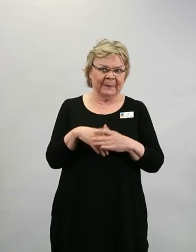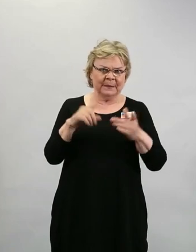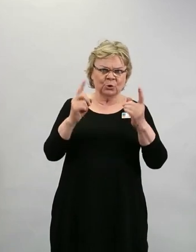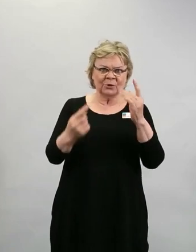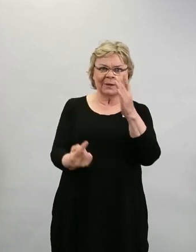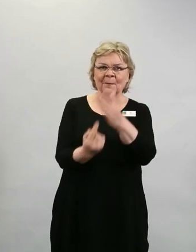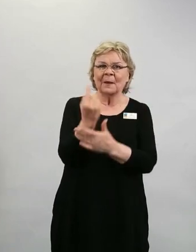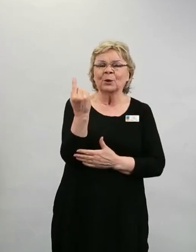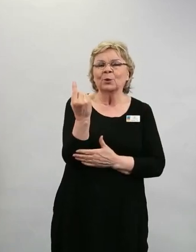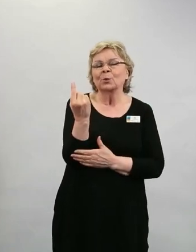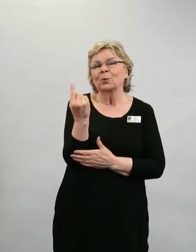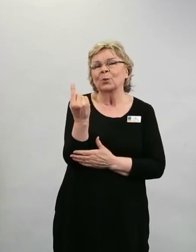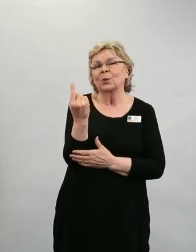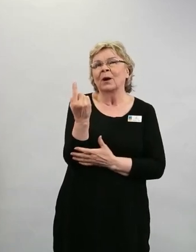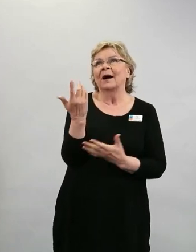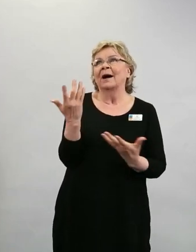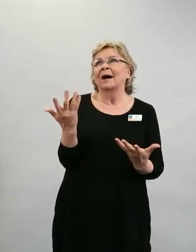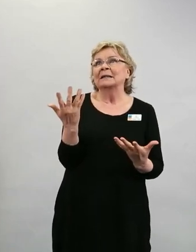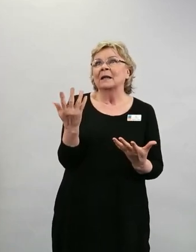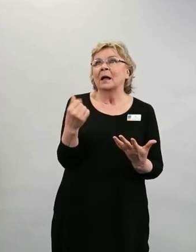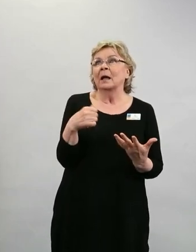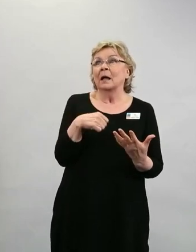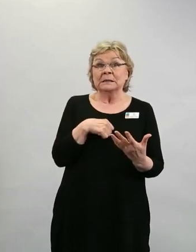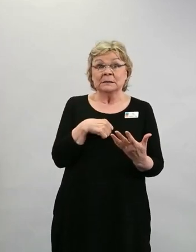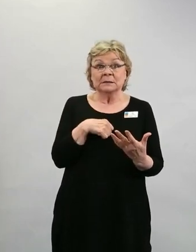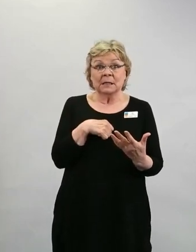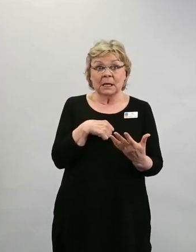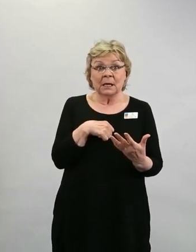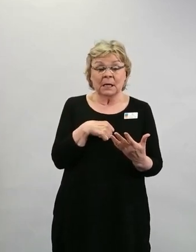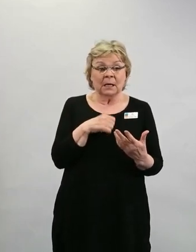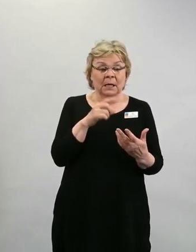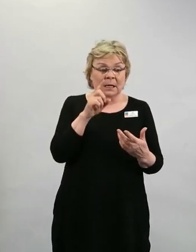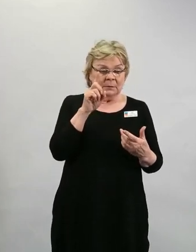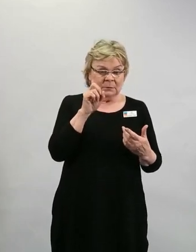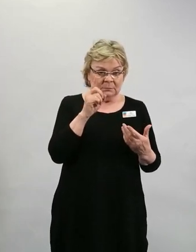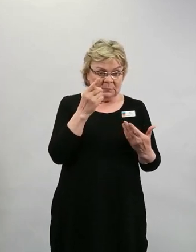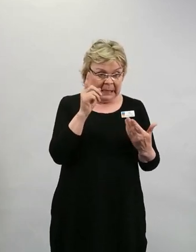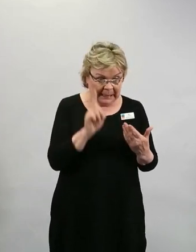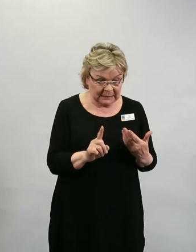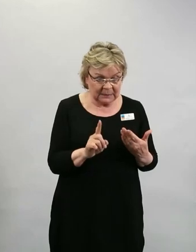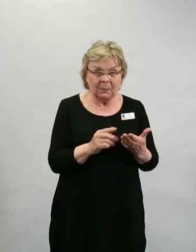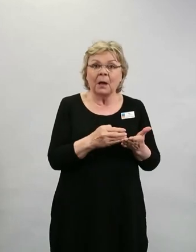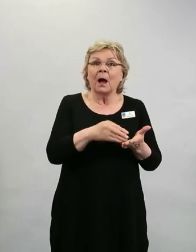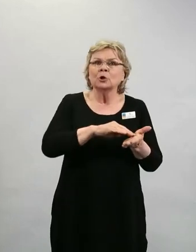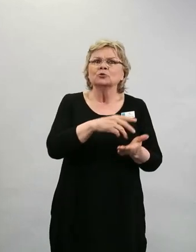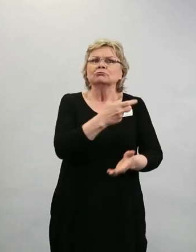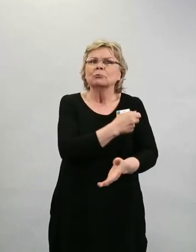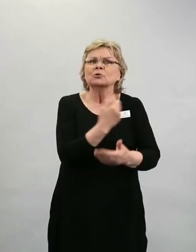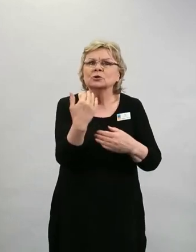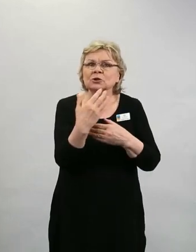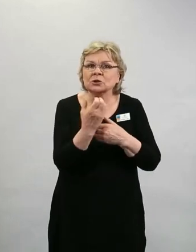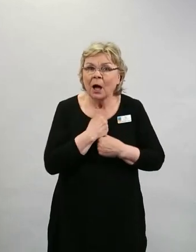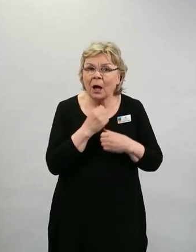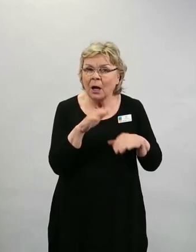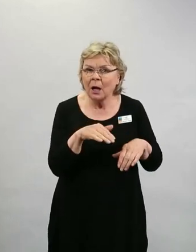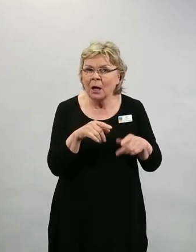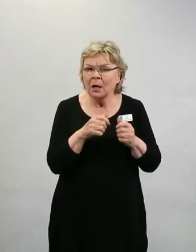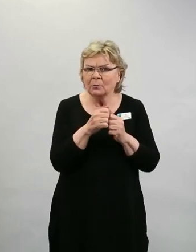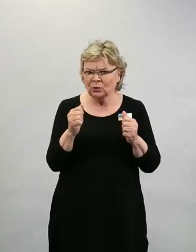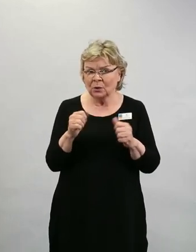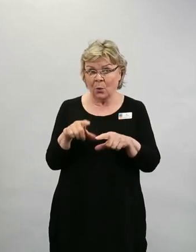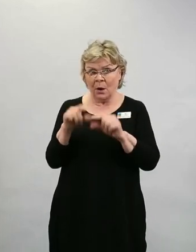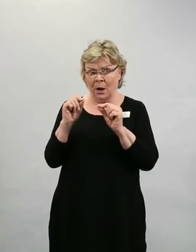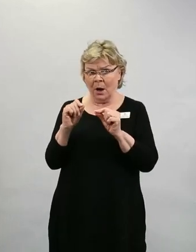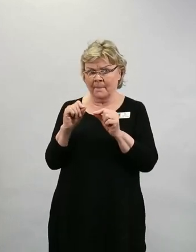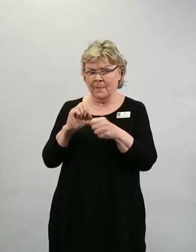tietää todennetusti koronatartunnasta ensimmäisen rokoteannoksen jälkeen, niin pitääkö silloin mennä vielä